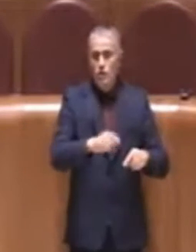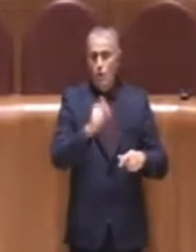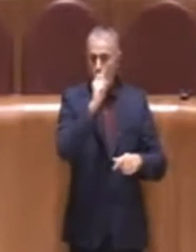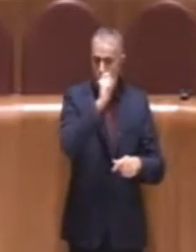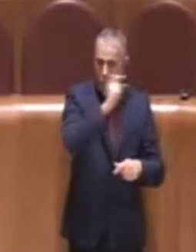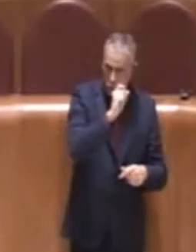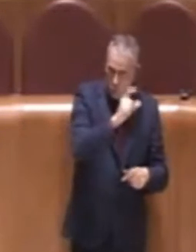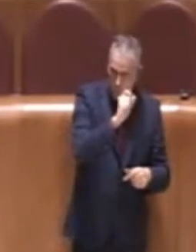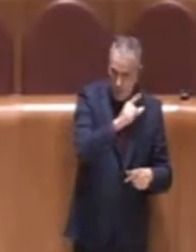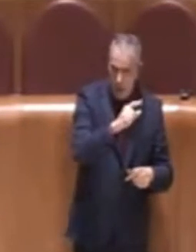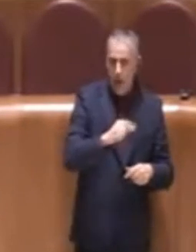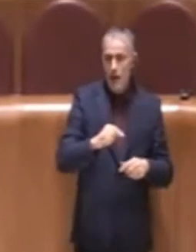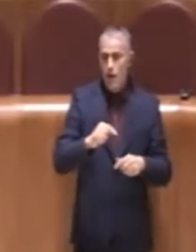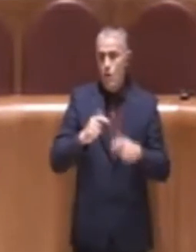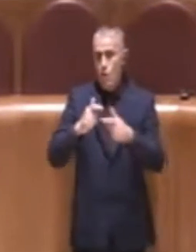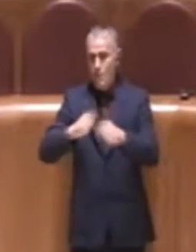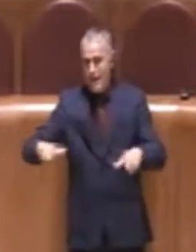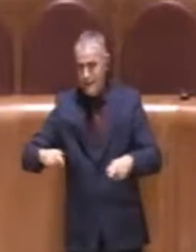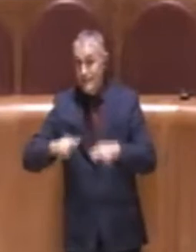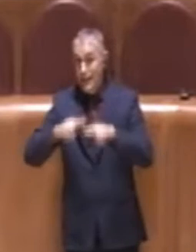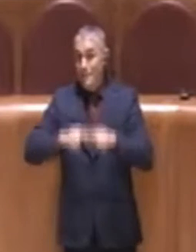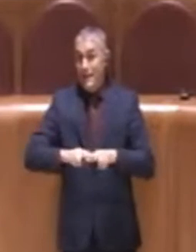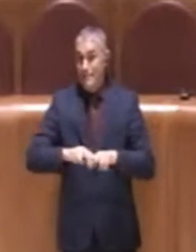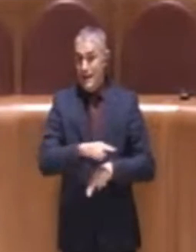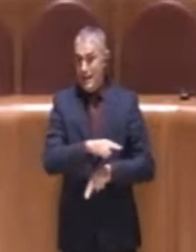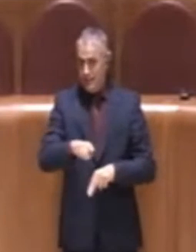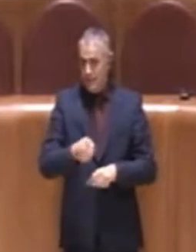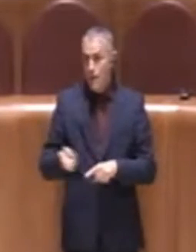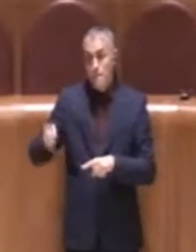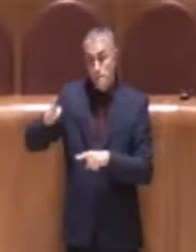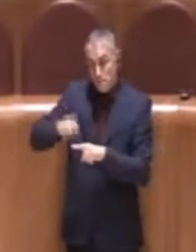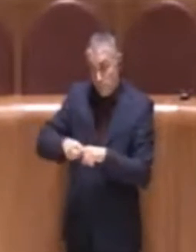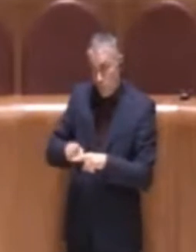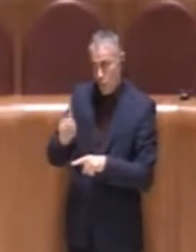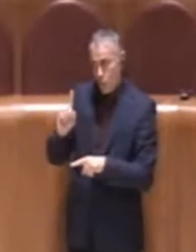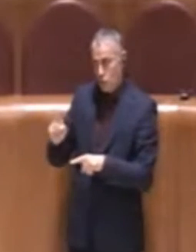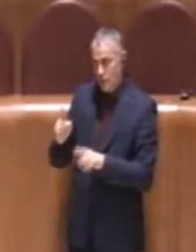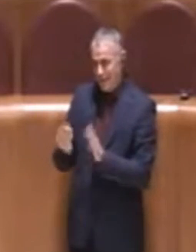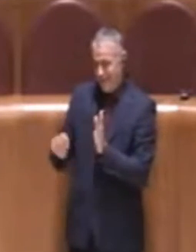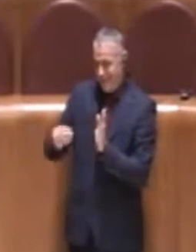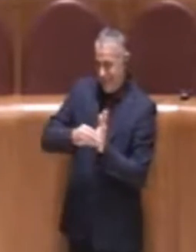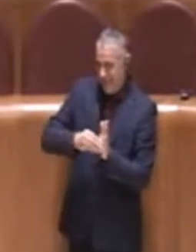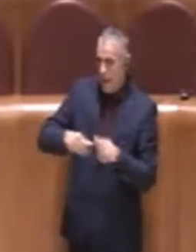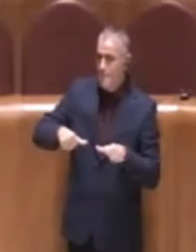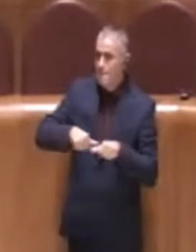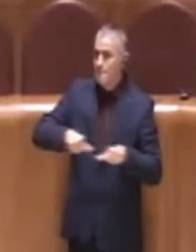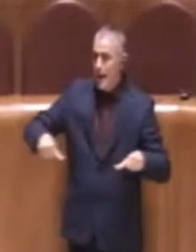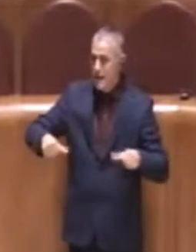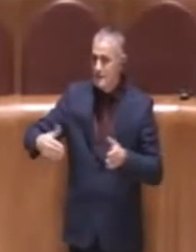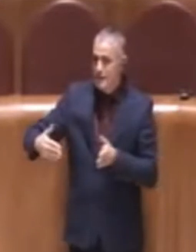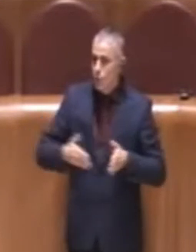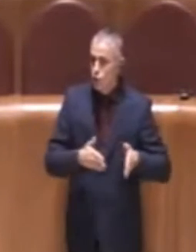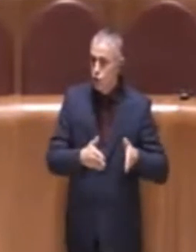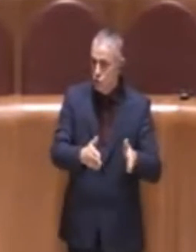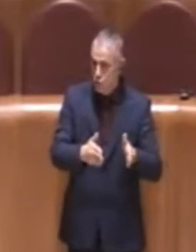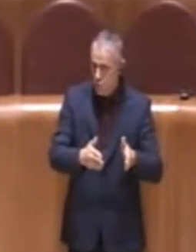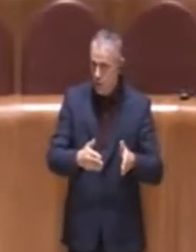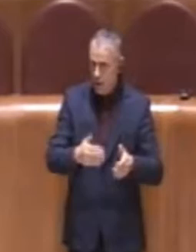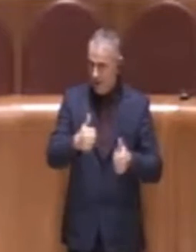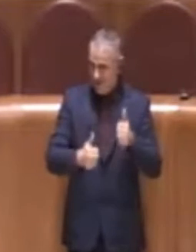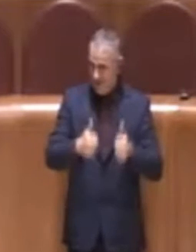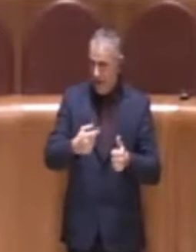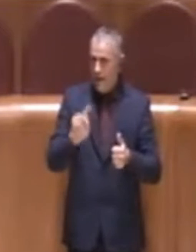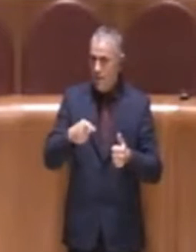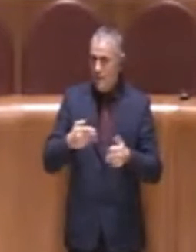e urbanistica. E ancora, apporre alla base delle procedure concorsuali per la progettazione del servizio